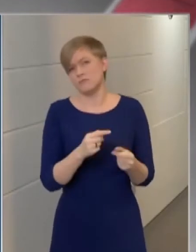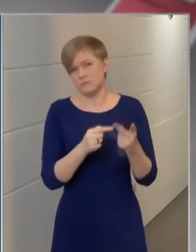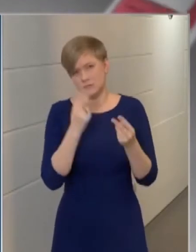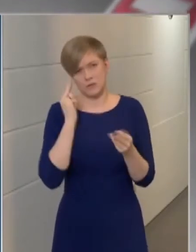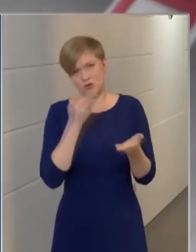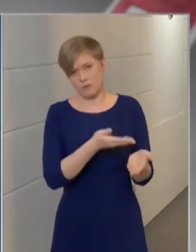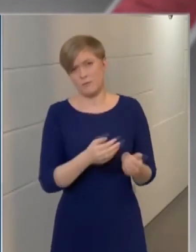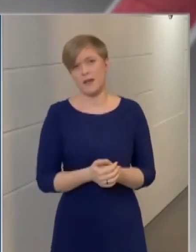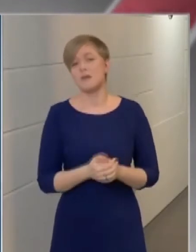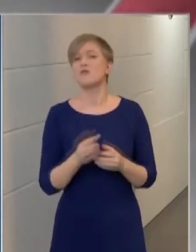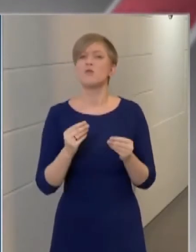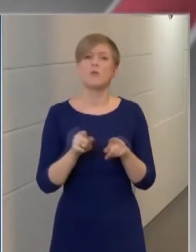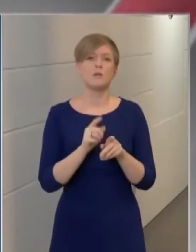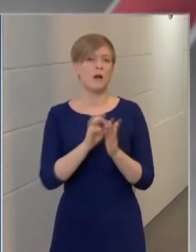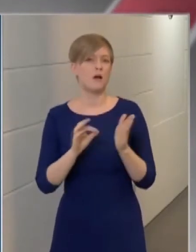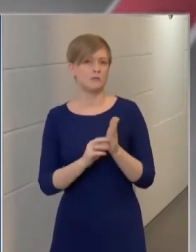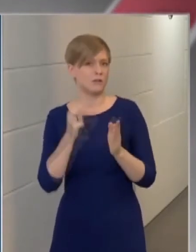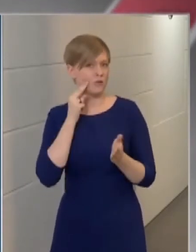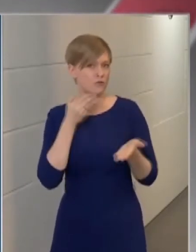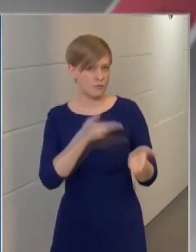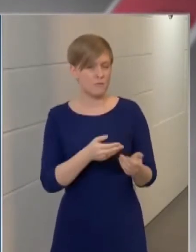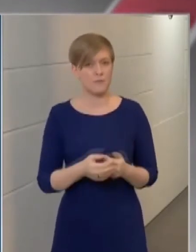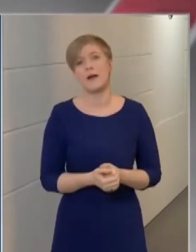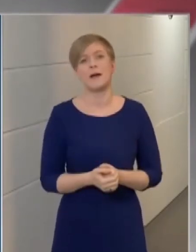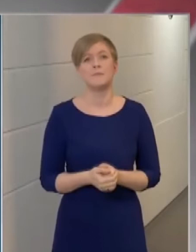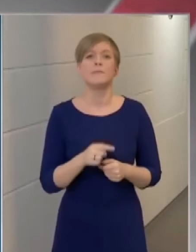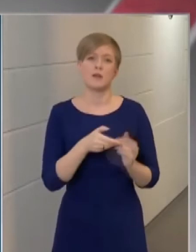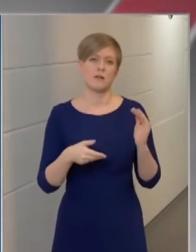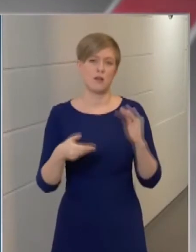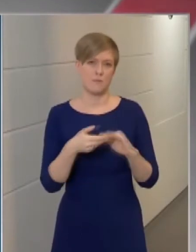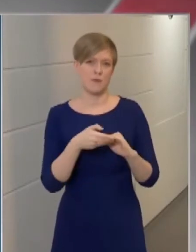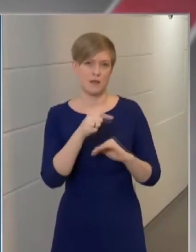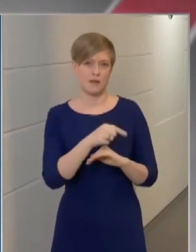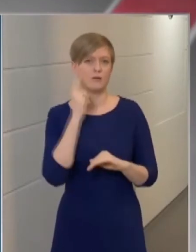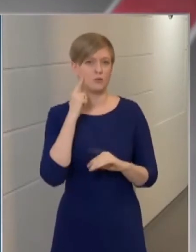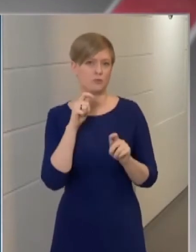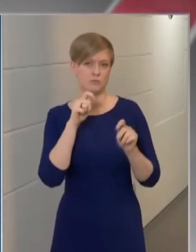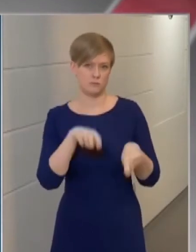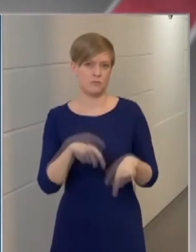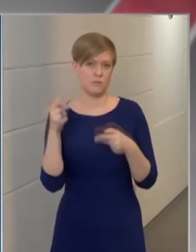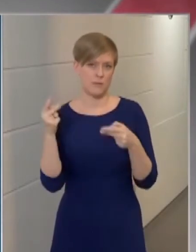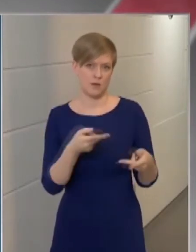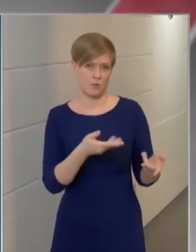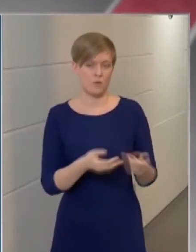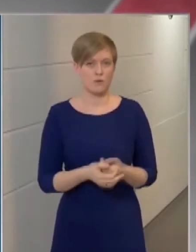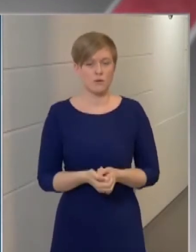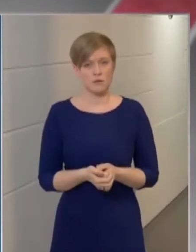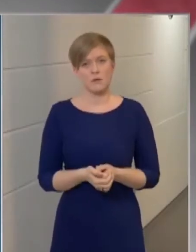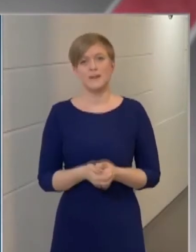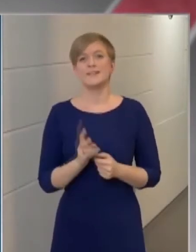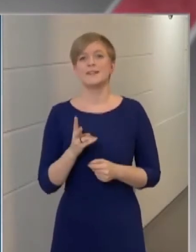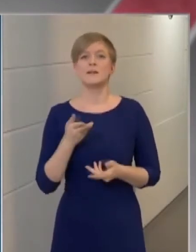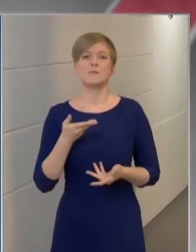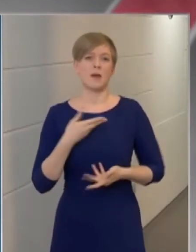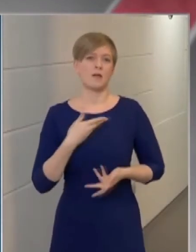kap egy hetente folyamatosan frissülő listát azokról, akik igényelték a vakcinát. Az orvosok maguk dönthetnek arról, hogy a listán